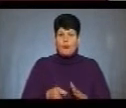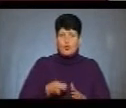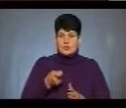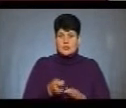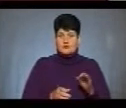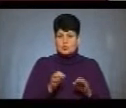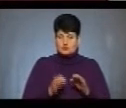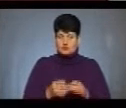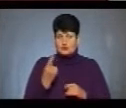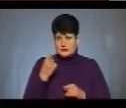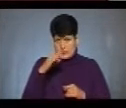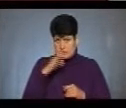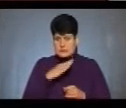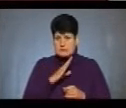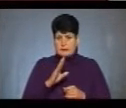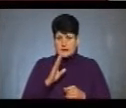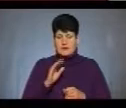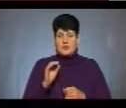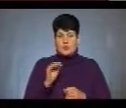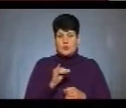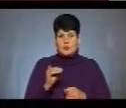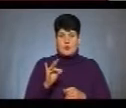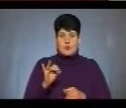один із батьків учнів цієї школи Юрій Роман.